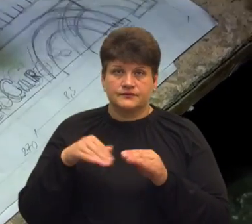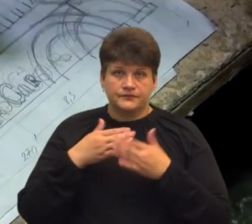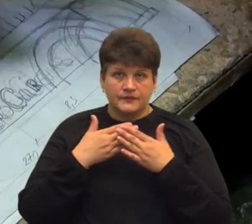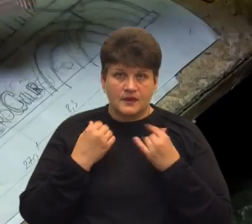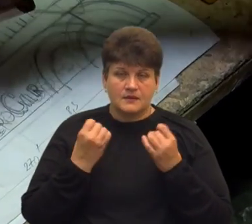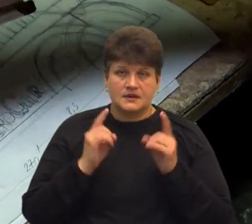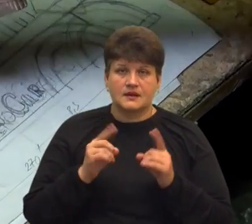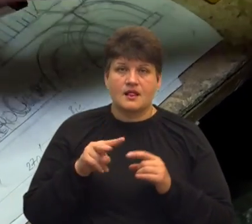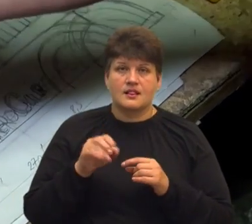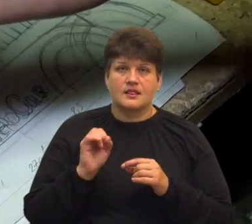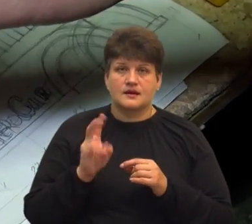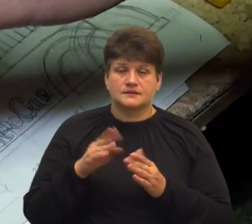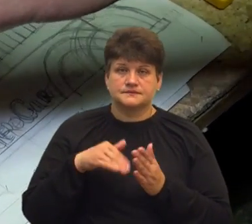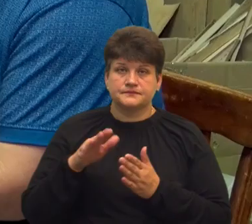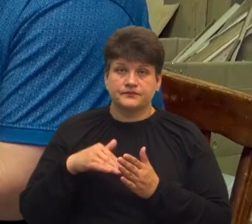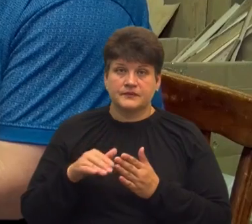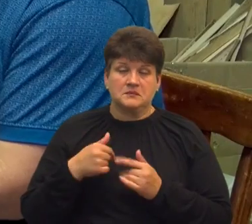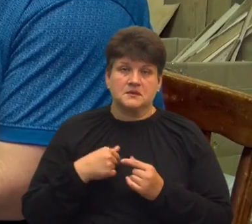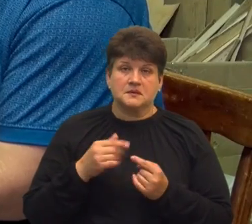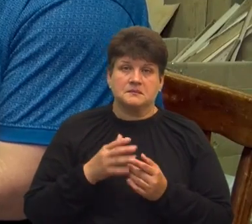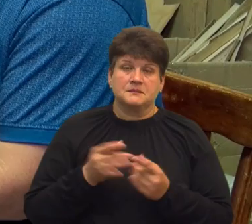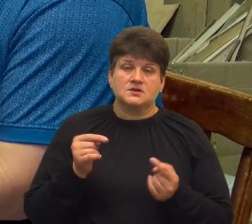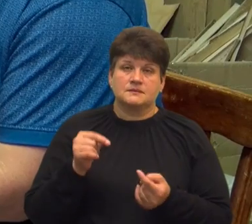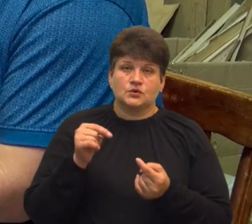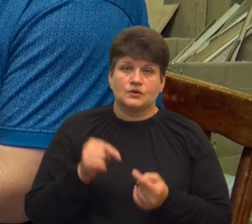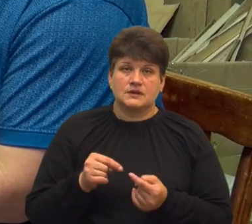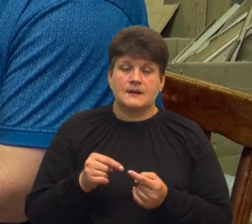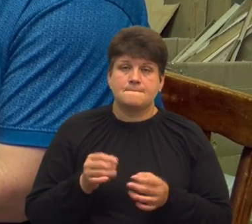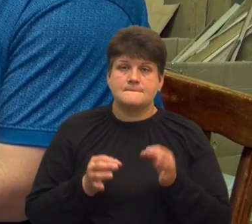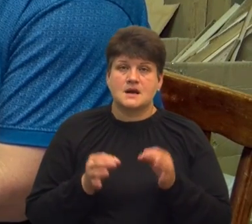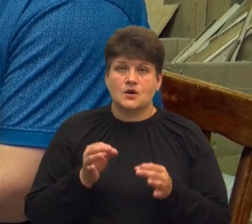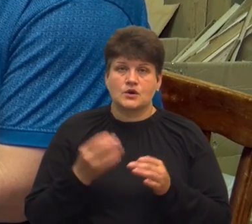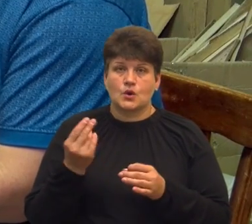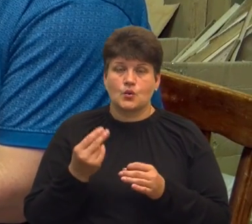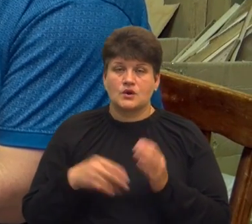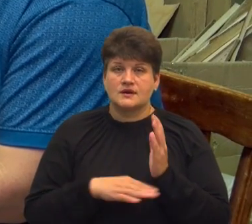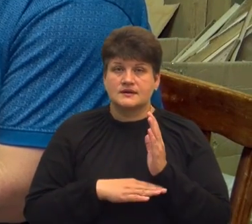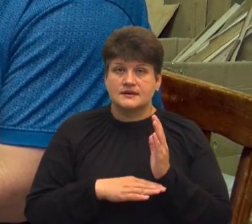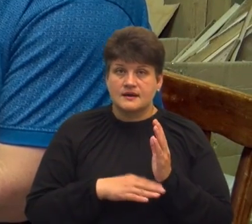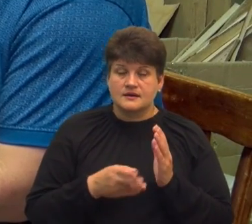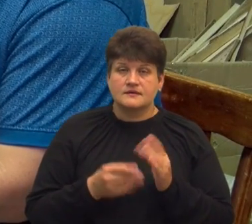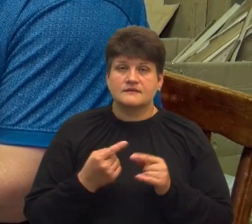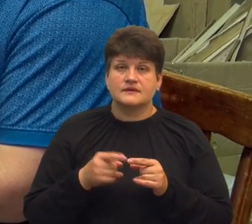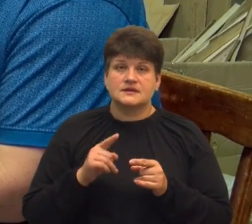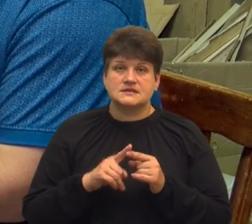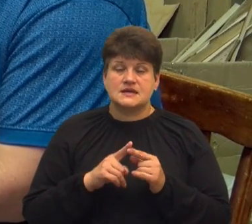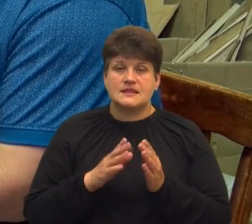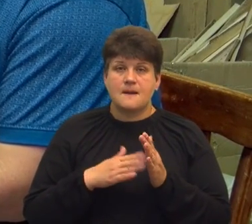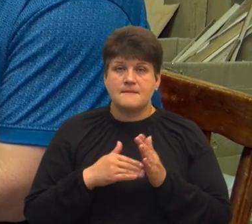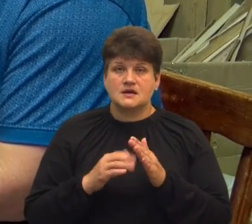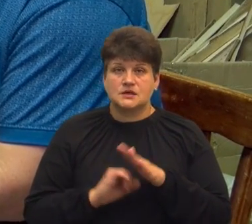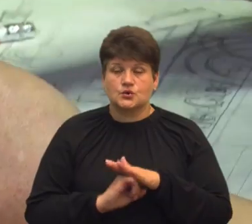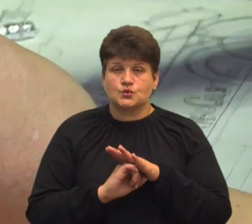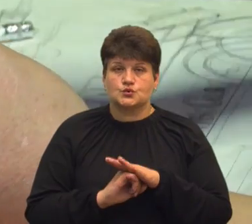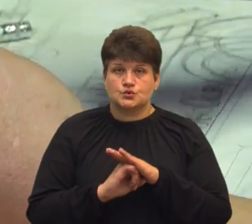Мені більше імпонує природній колір дерева. Лак на основі твердого воску. Це так само він на масляній основі. Він не місточки, де